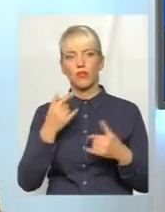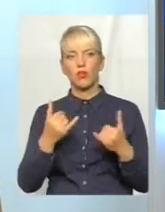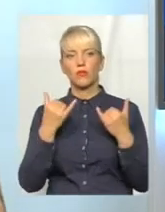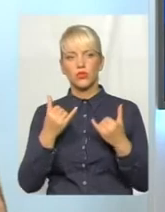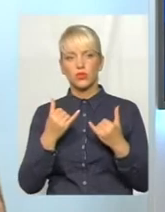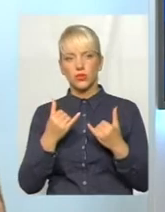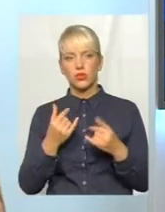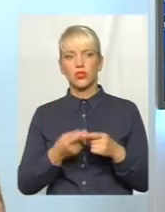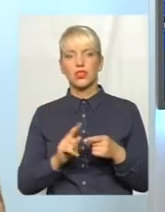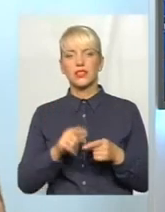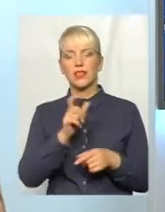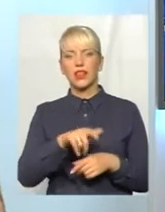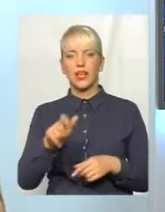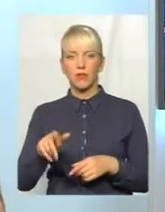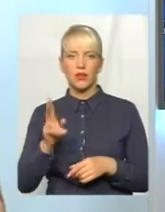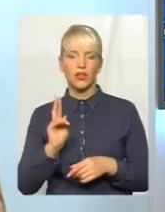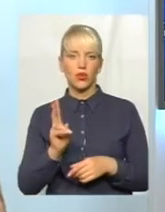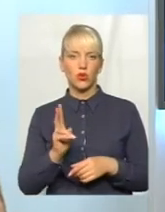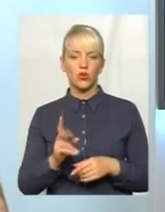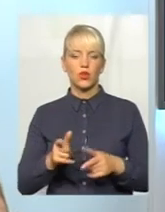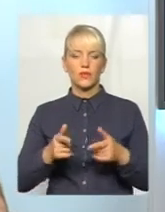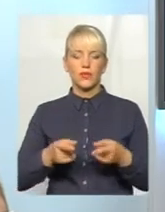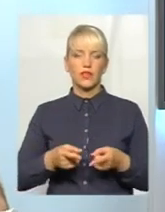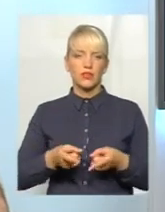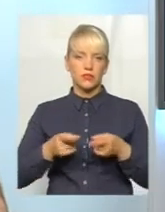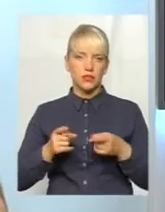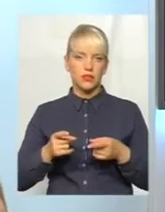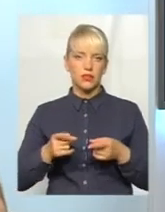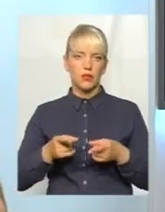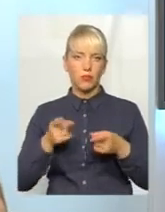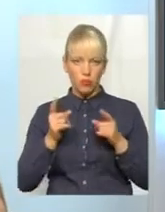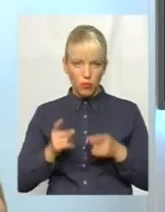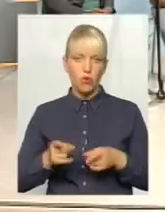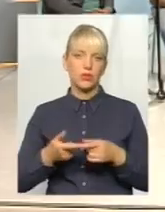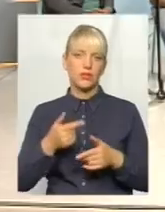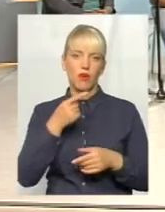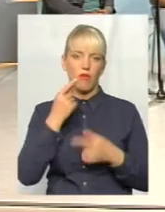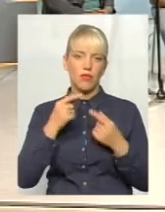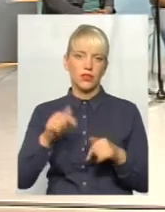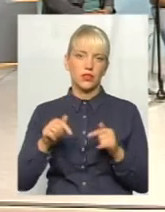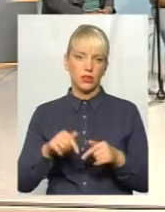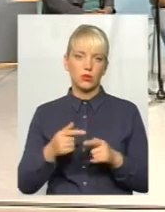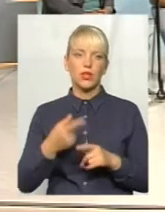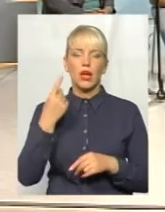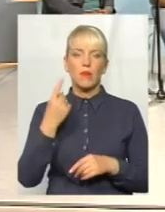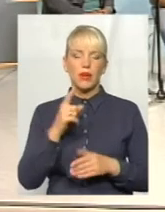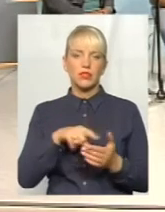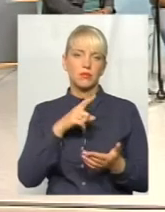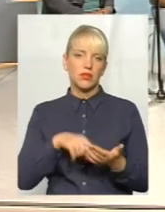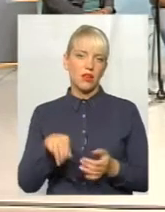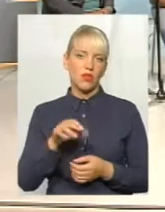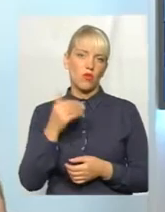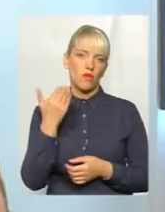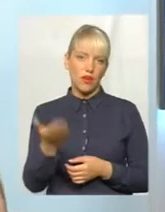з тими, хто згодився говорити тут, говорити відкрито. Тому перше питання буде у мене до вас, пані Валентино.